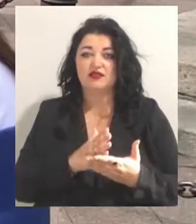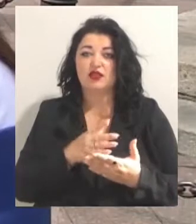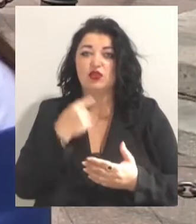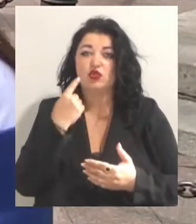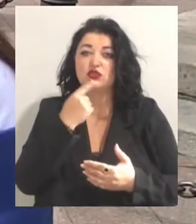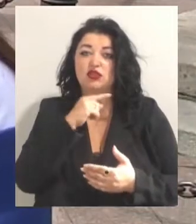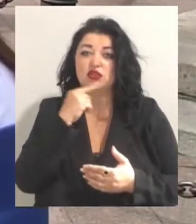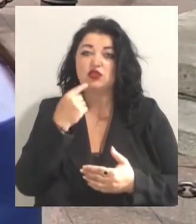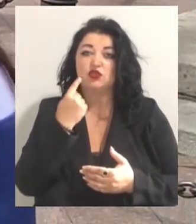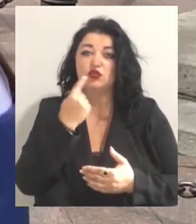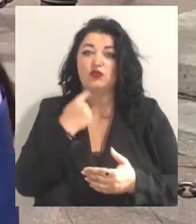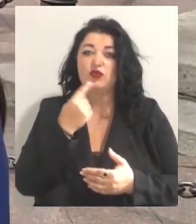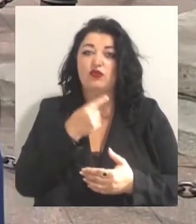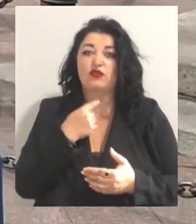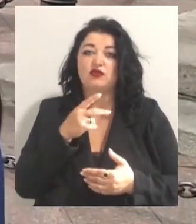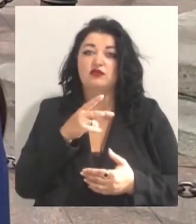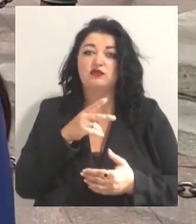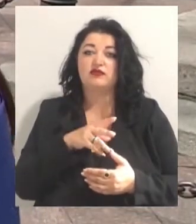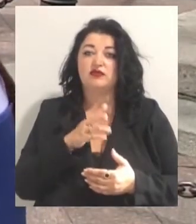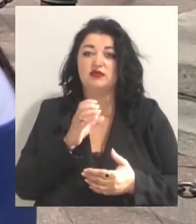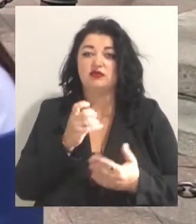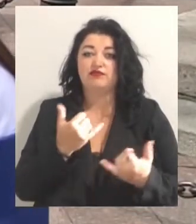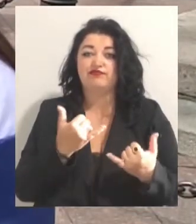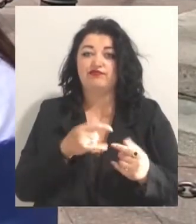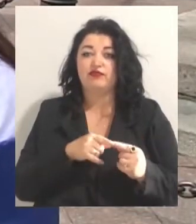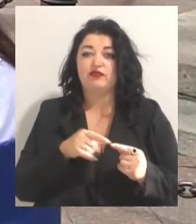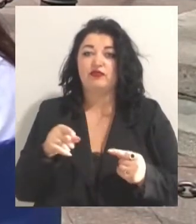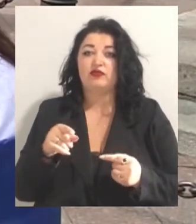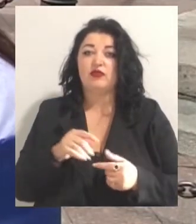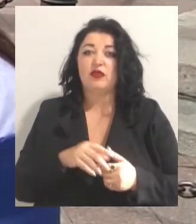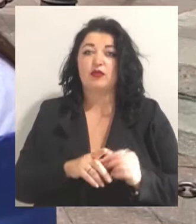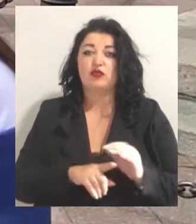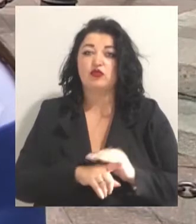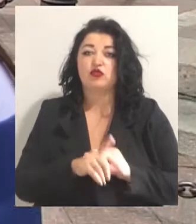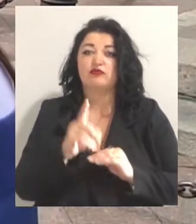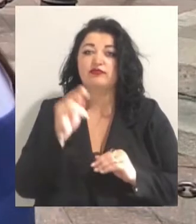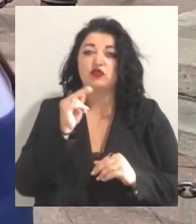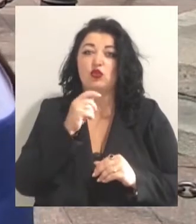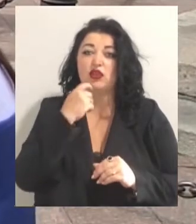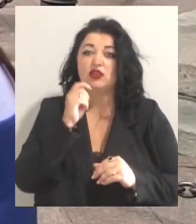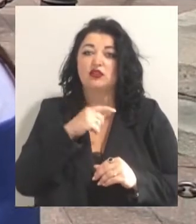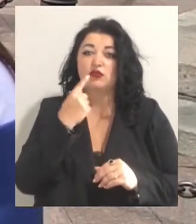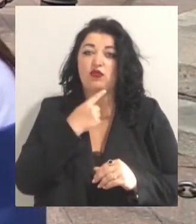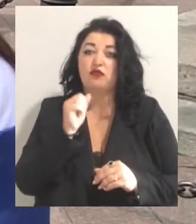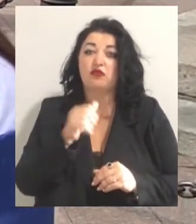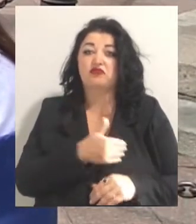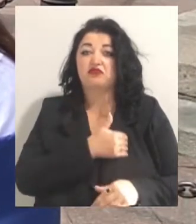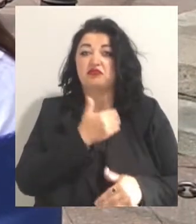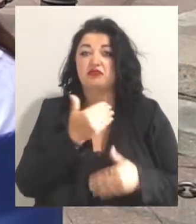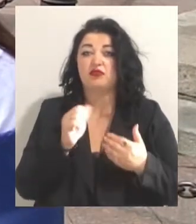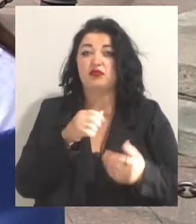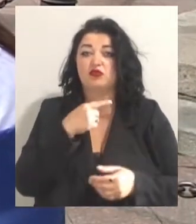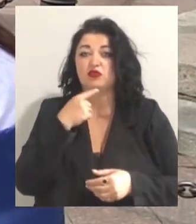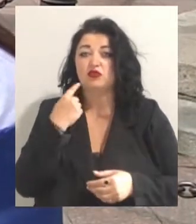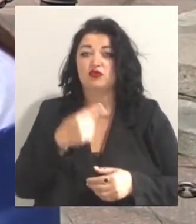1 вересня 2020 року вже східно закону починають навчатися на українській мові, він хоче відтермінувати до